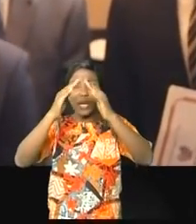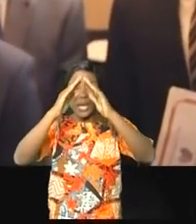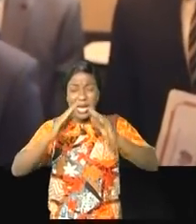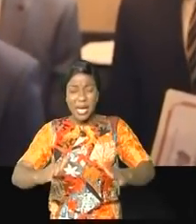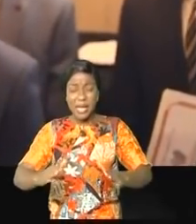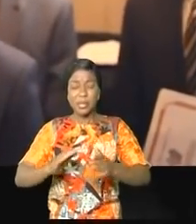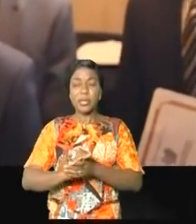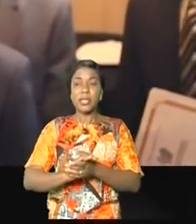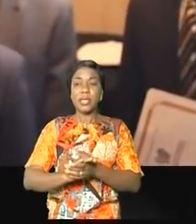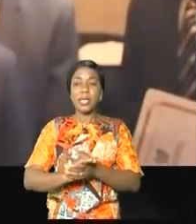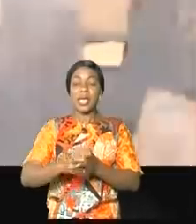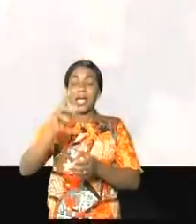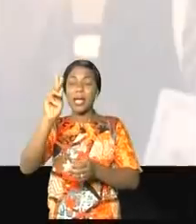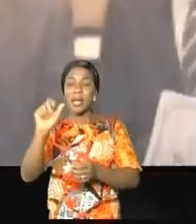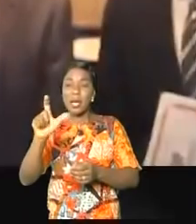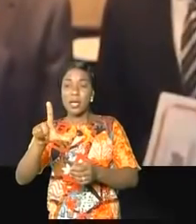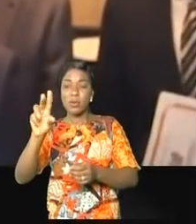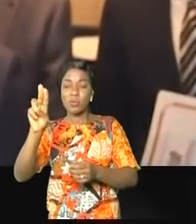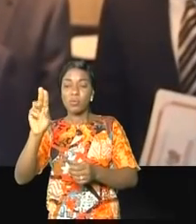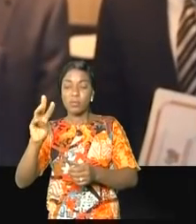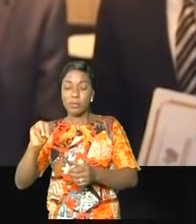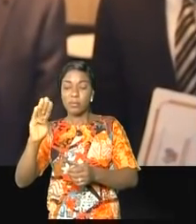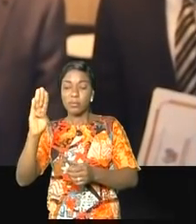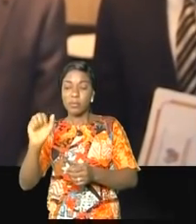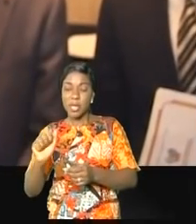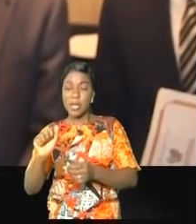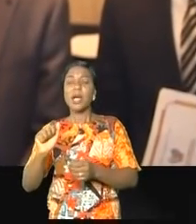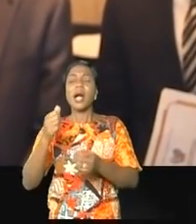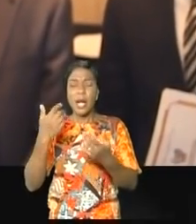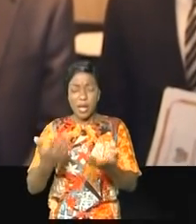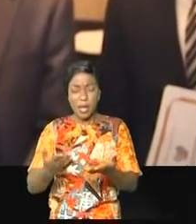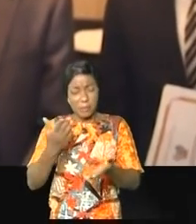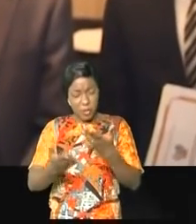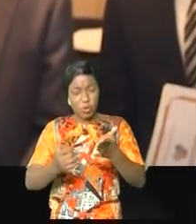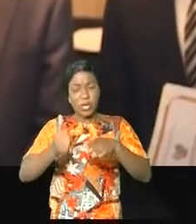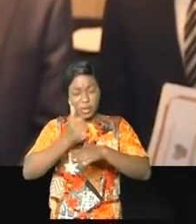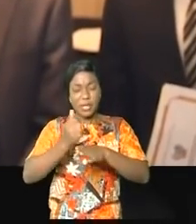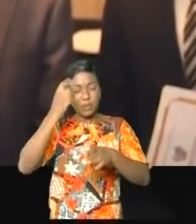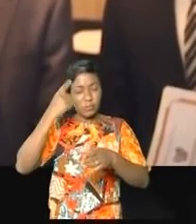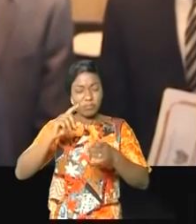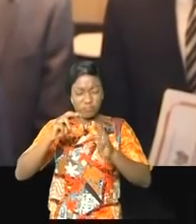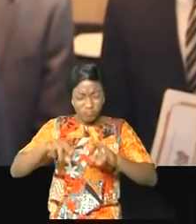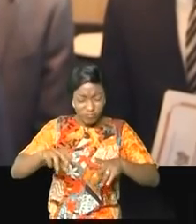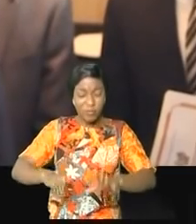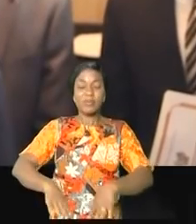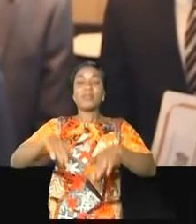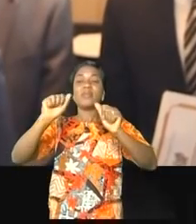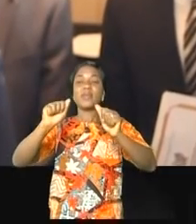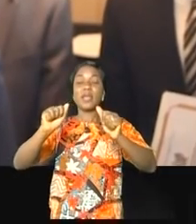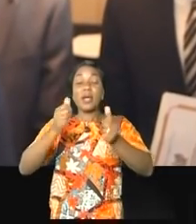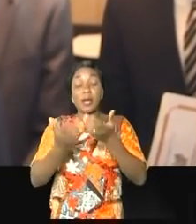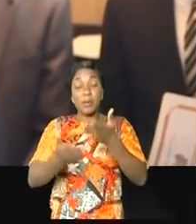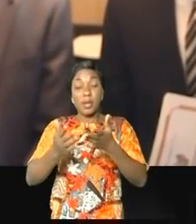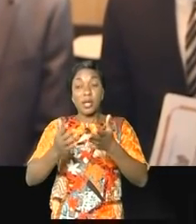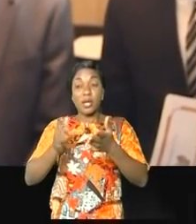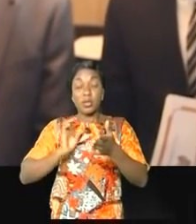560 quelques MW. C'est à l'issue de cet atelier que les études seront validées. Et une fois validées, nous, à notre niveau, nous allons